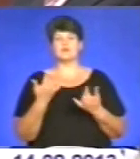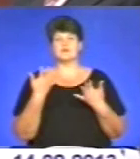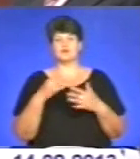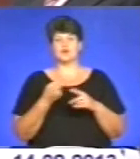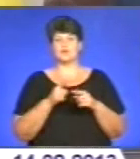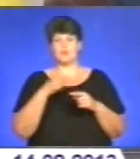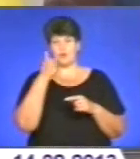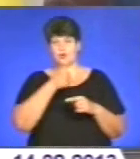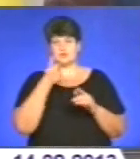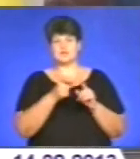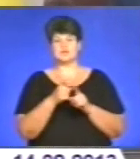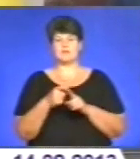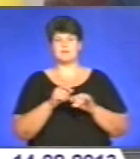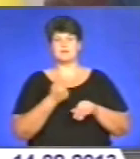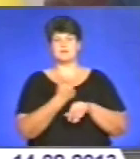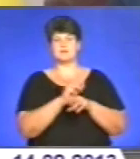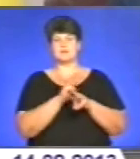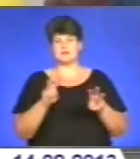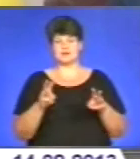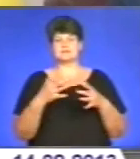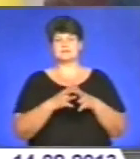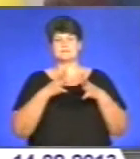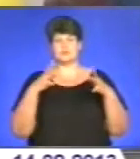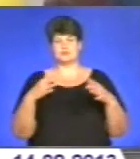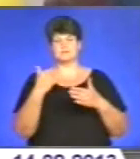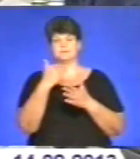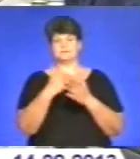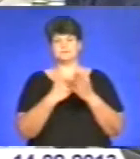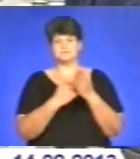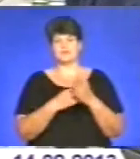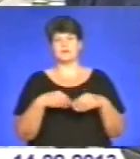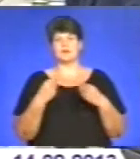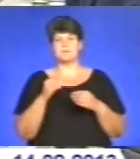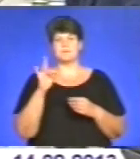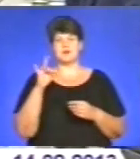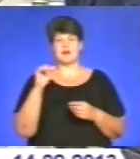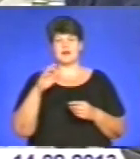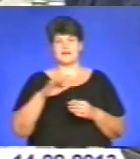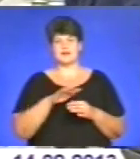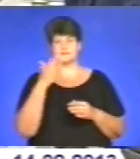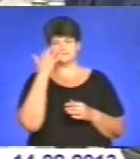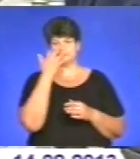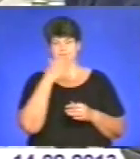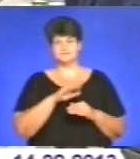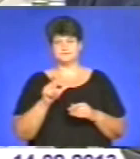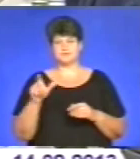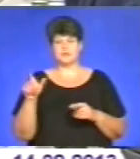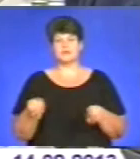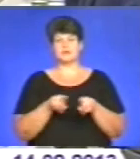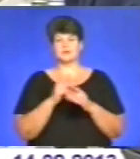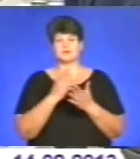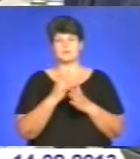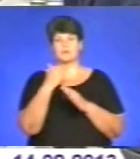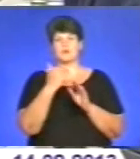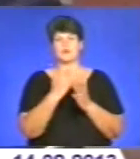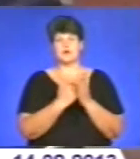словами прем'єра, збільшено фінансування програм видання навчальної літератури, зокрема, шрифтом Бройля. Працює і програма «Шкільний автобус». Цього року таких